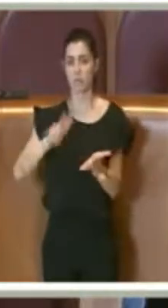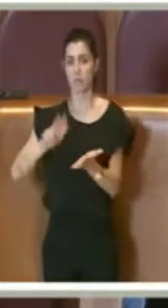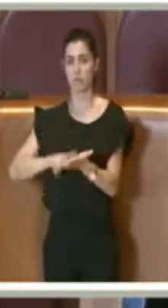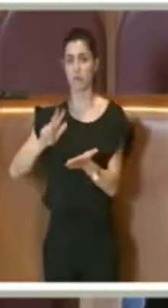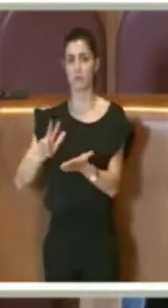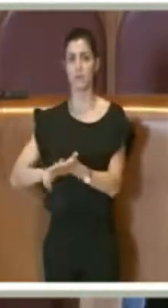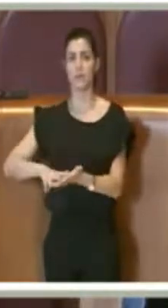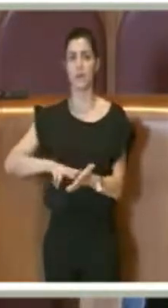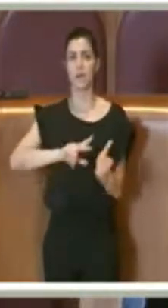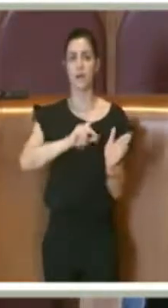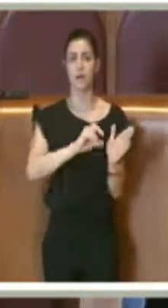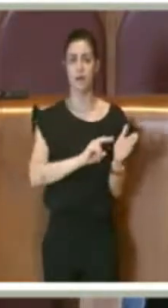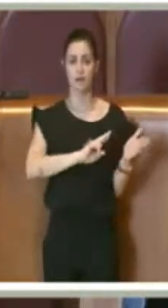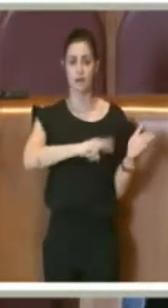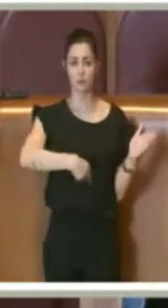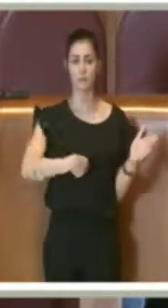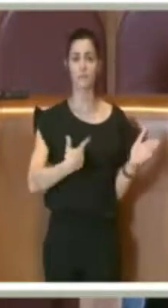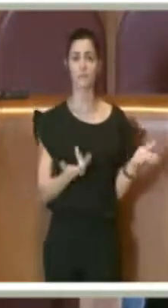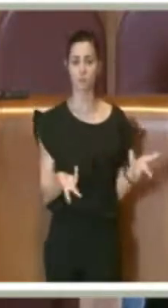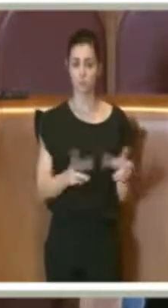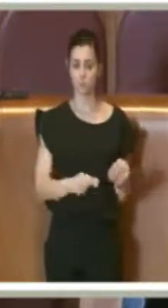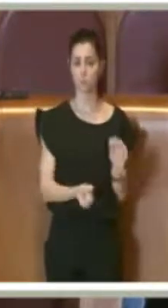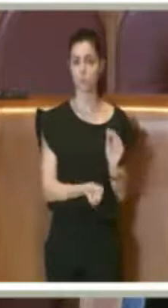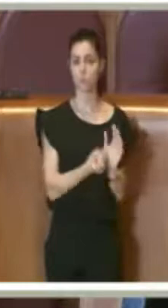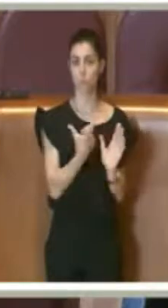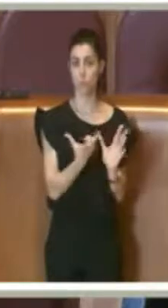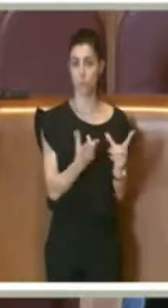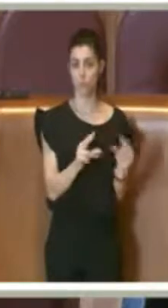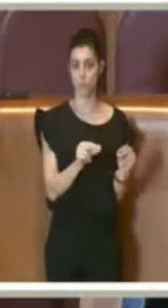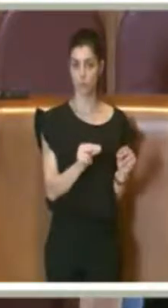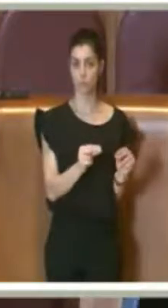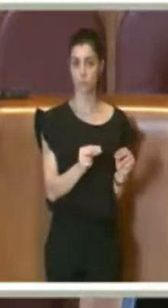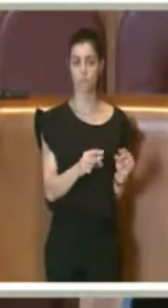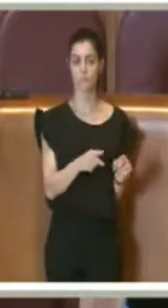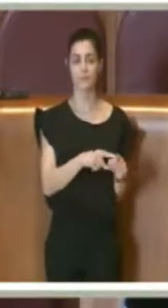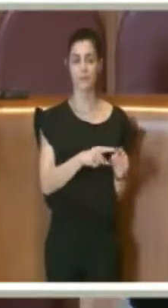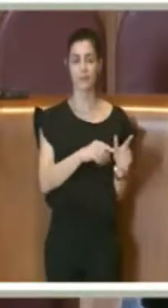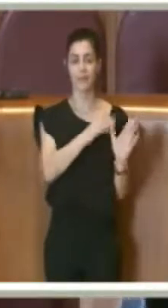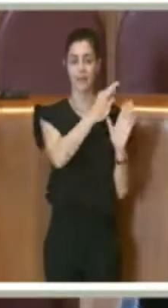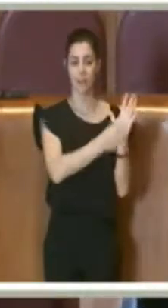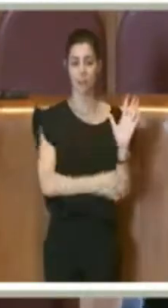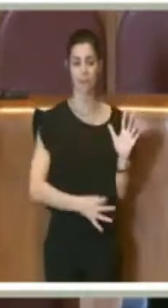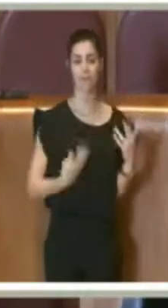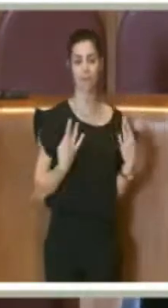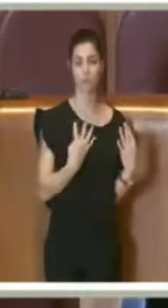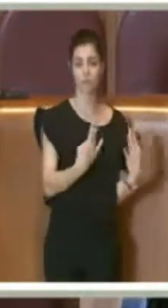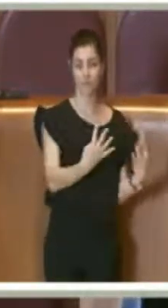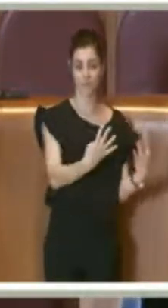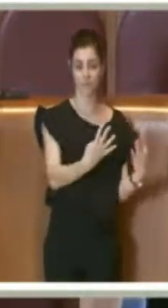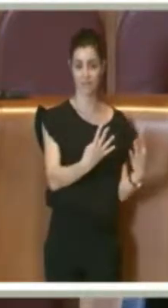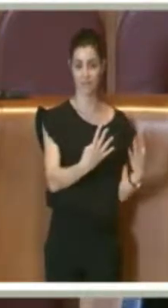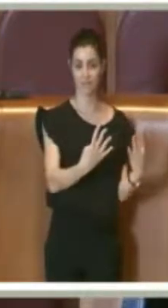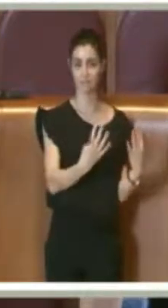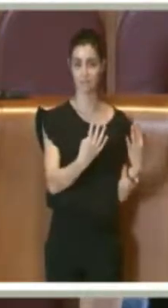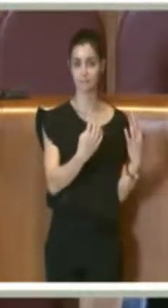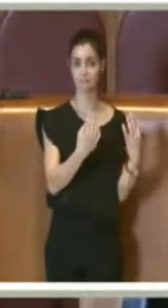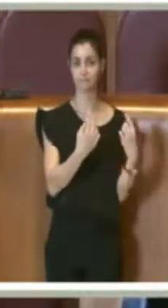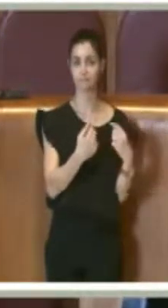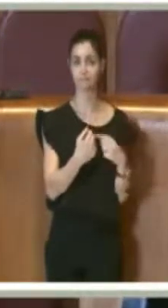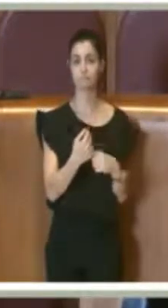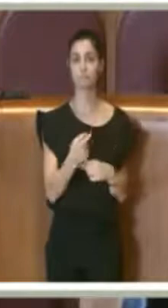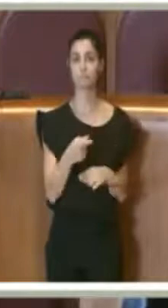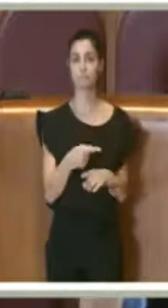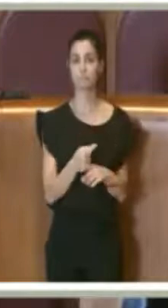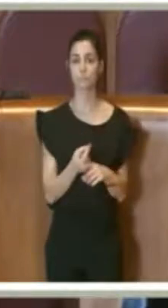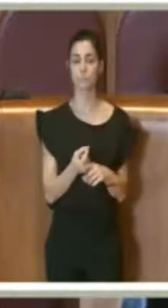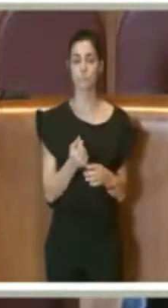importantissimi qui in Assemblea Capitolina come il regolamento del verde e importanti innovazioni